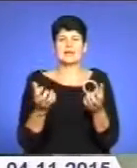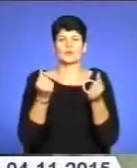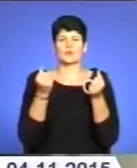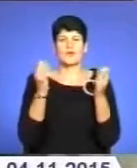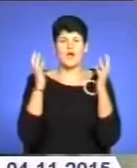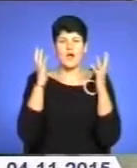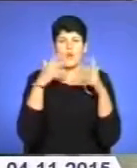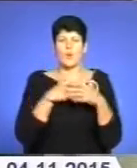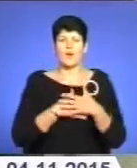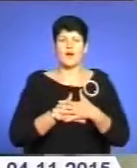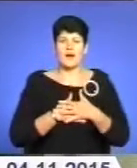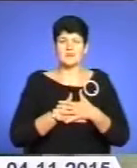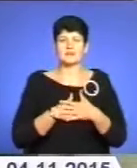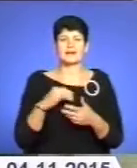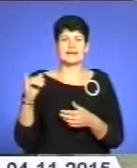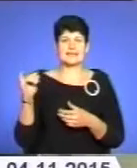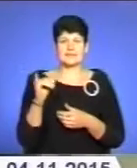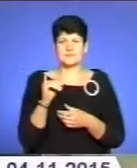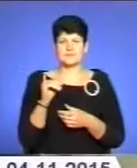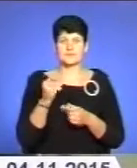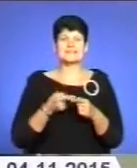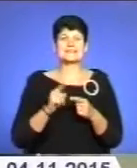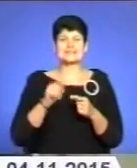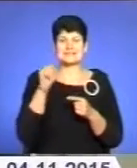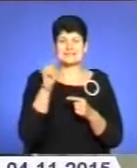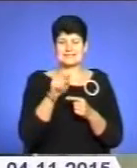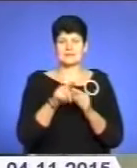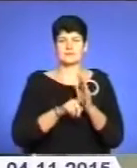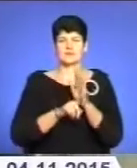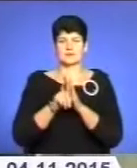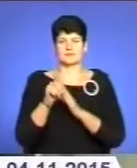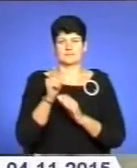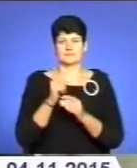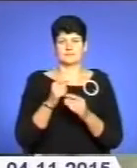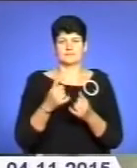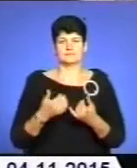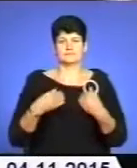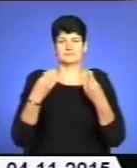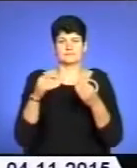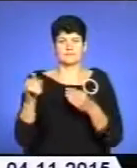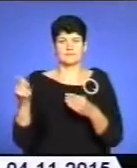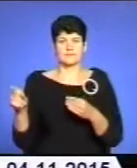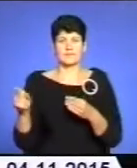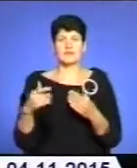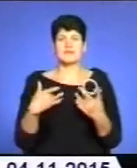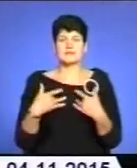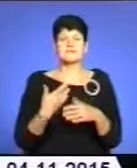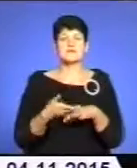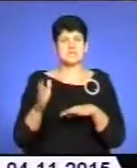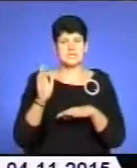І з цим виходимо до нашого глядача. Вистава складна,